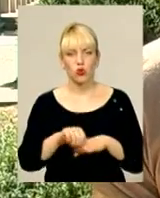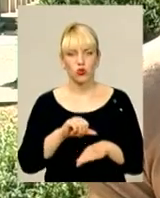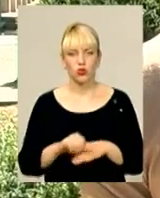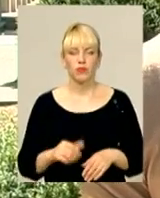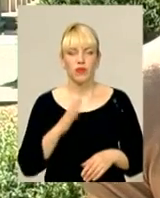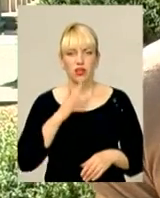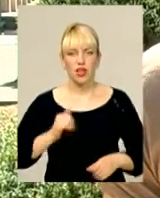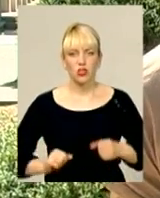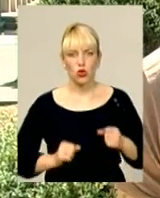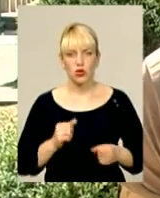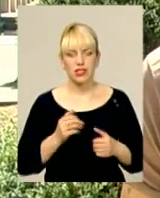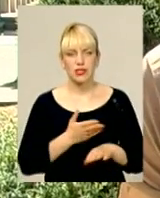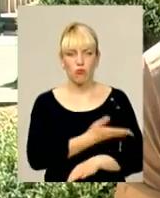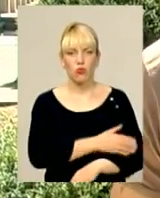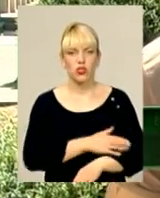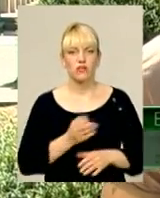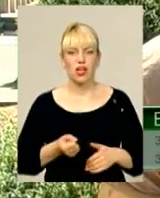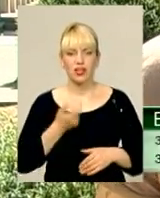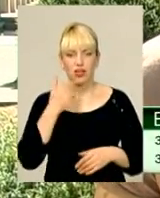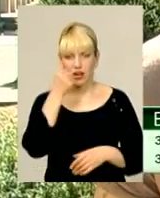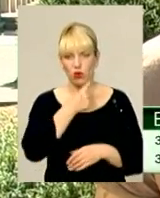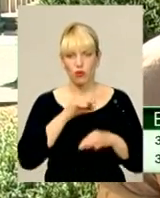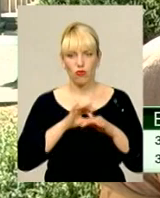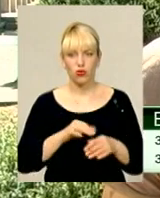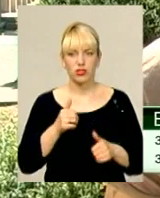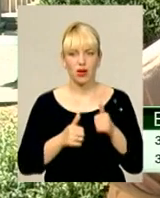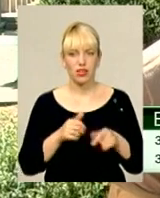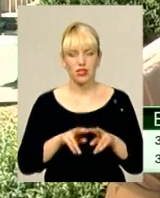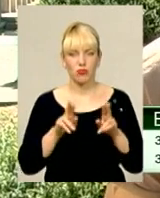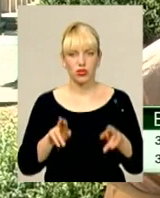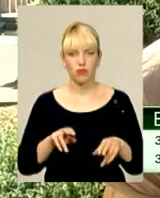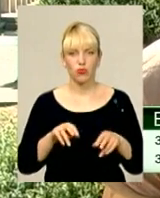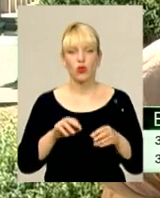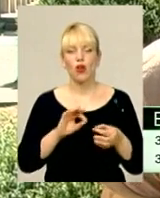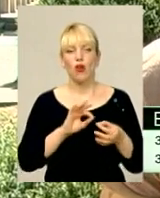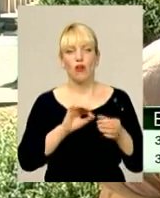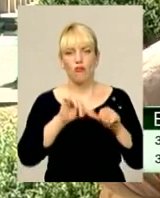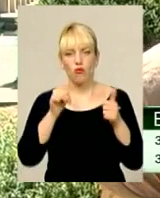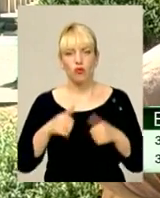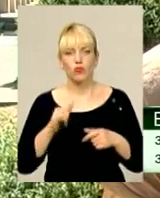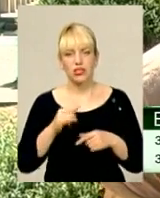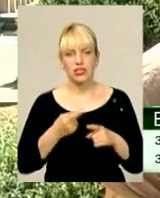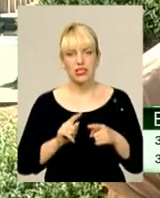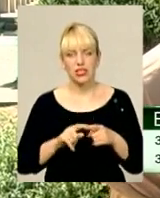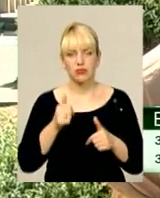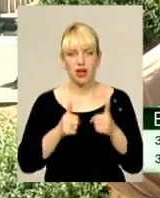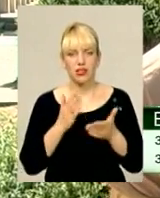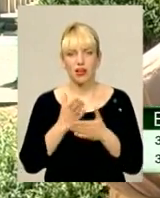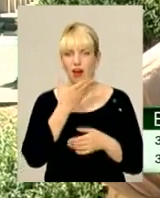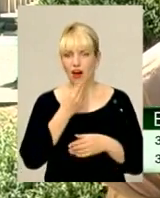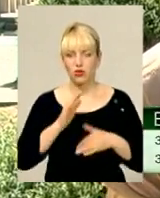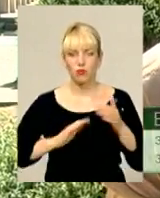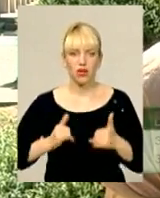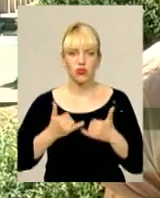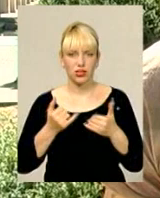колеги з Польщі вже декілька років проводять змагання за подібною формулою. І ці змагання, вони є дуже доброю практикою для